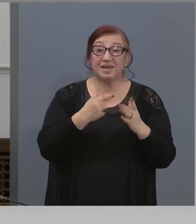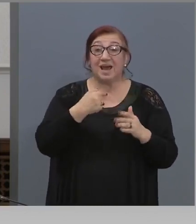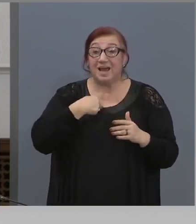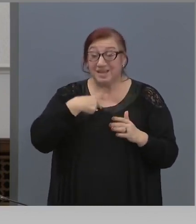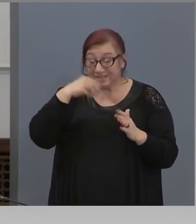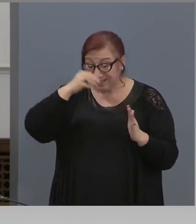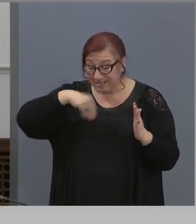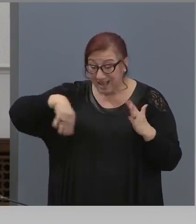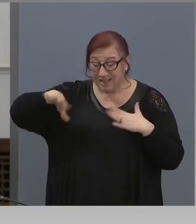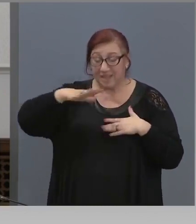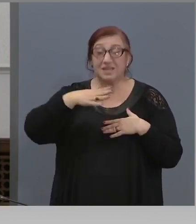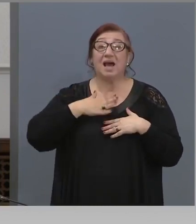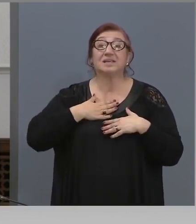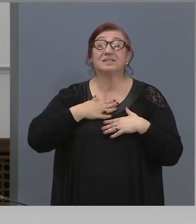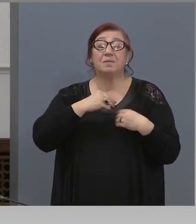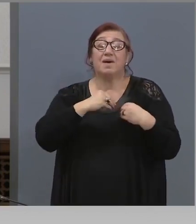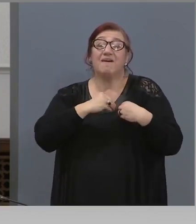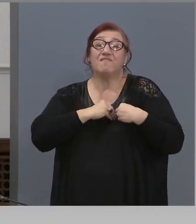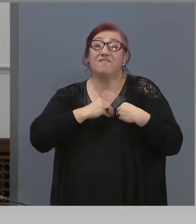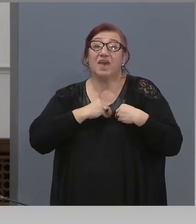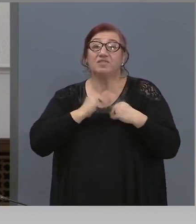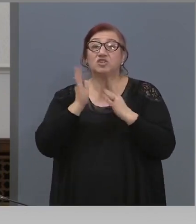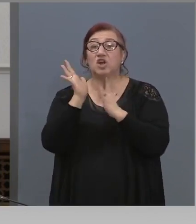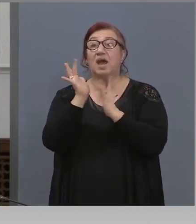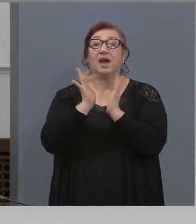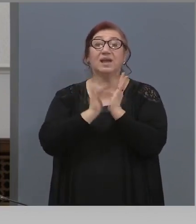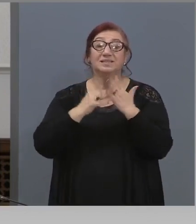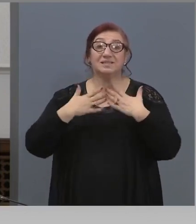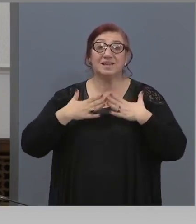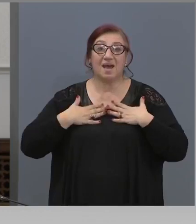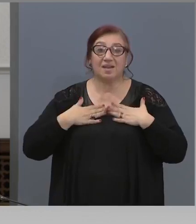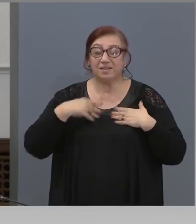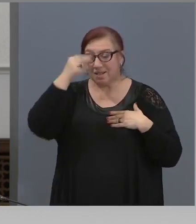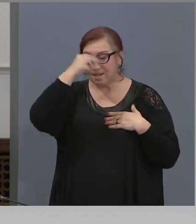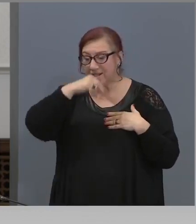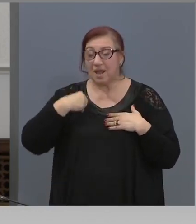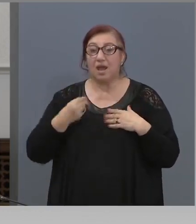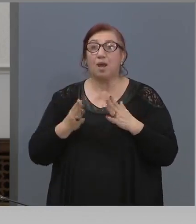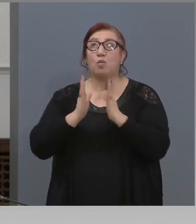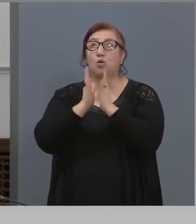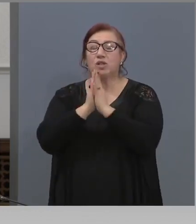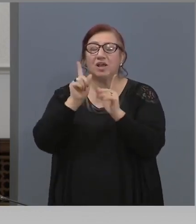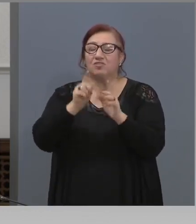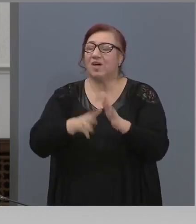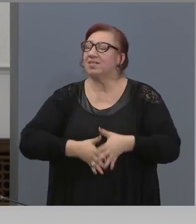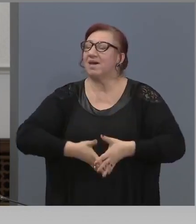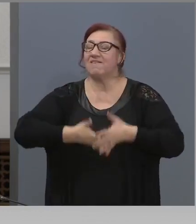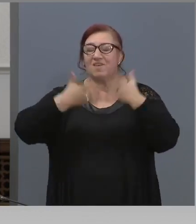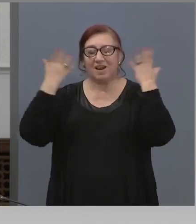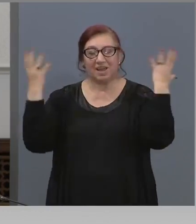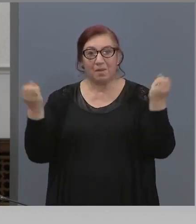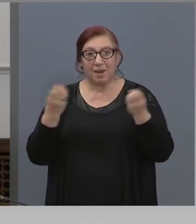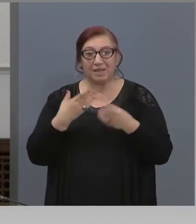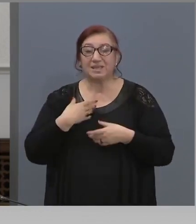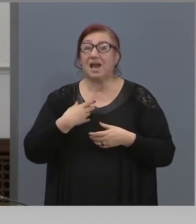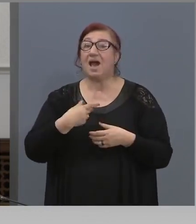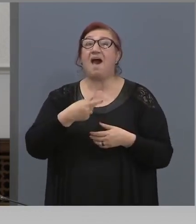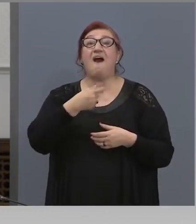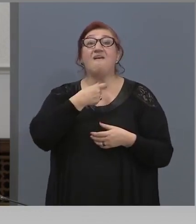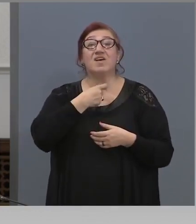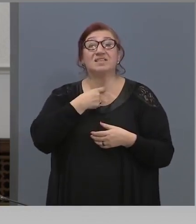Аз съм вярваш, християнин, монах, за мен е великден най-великият празник. Апостола на свободата Васил Левски